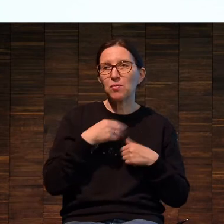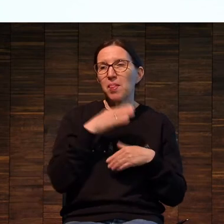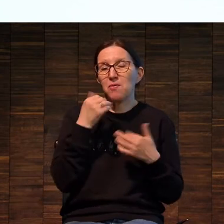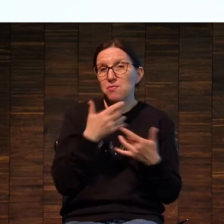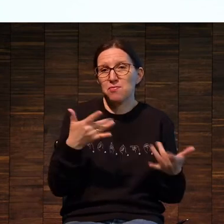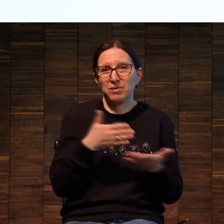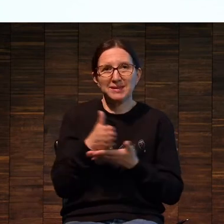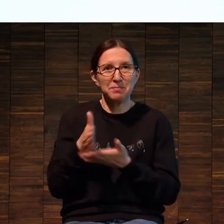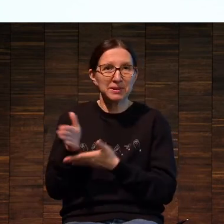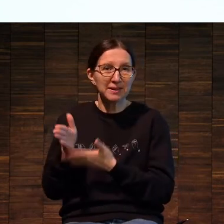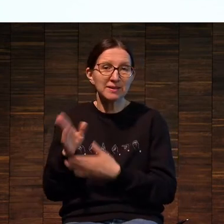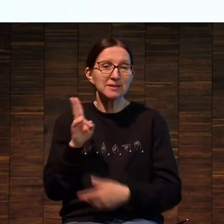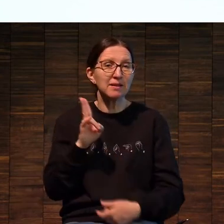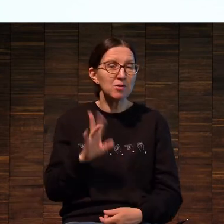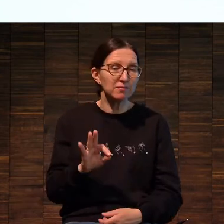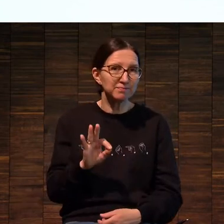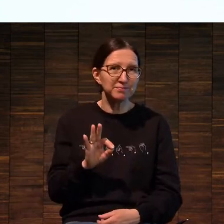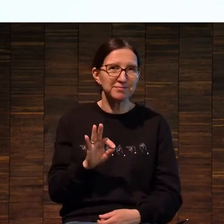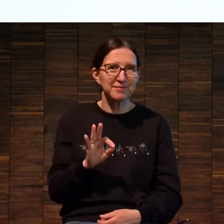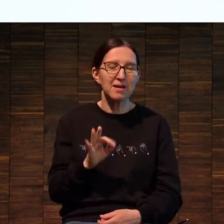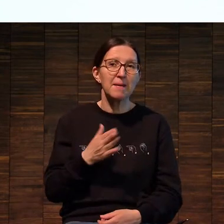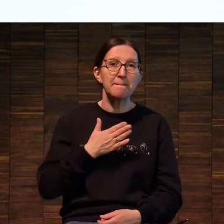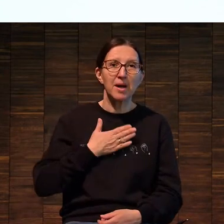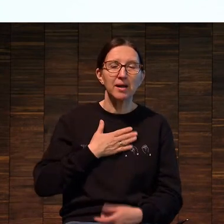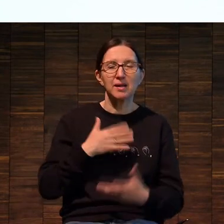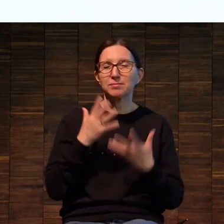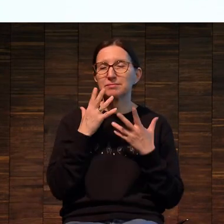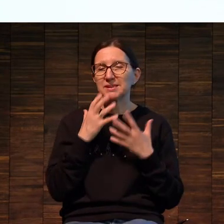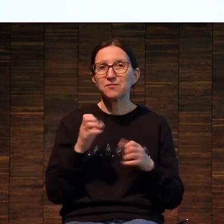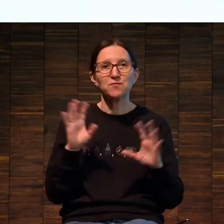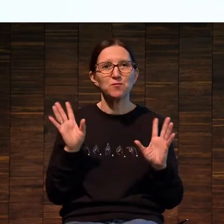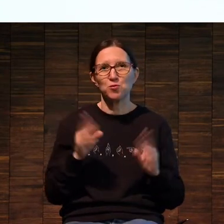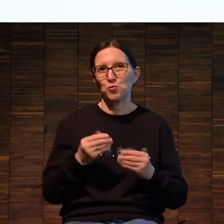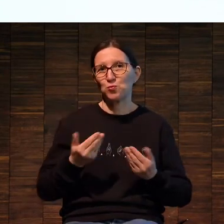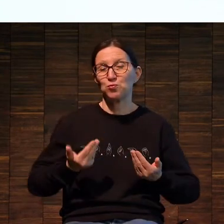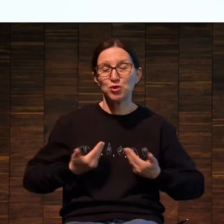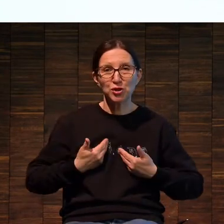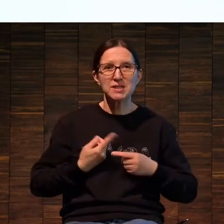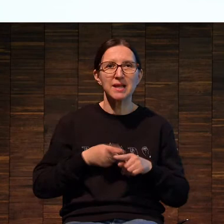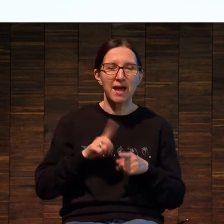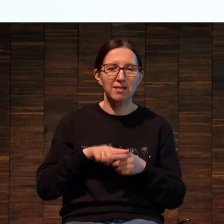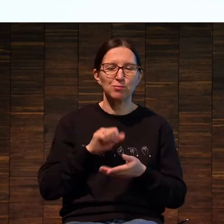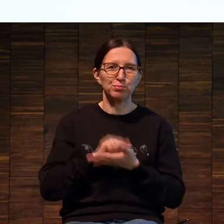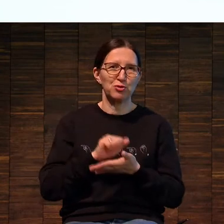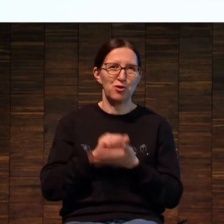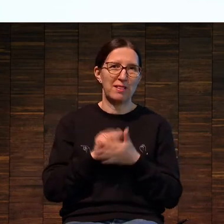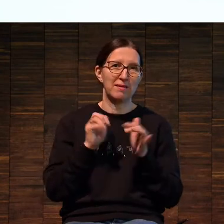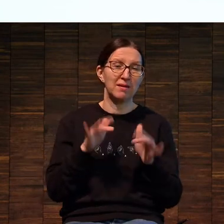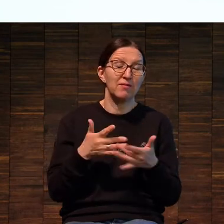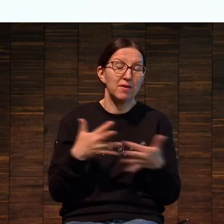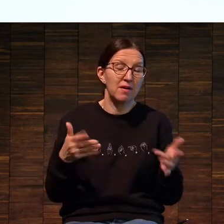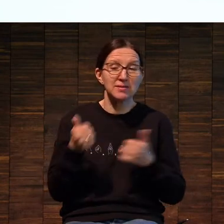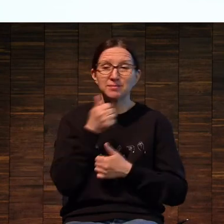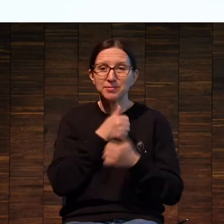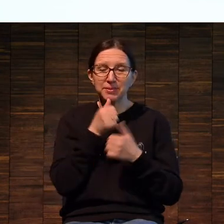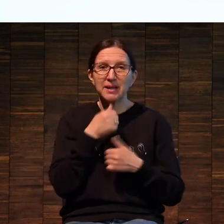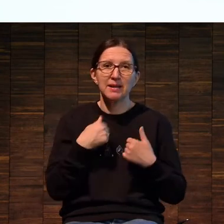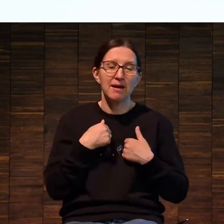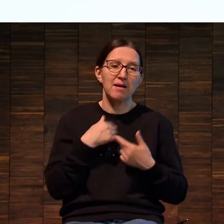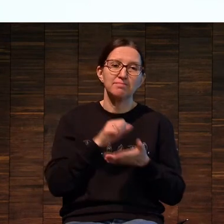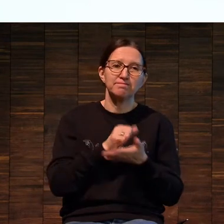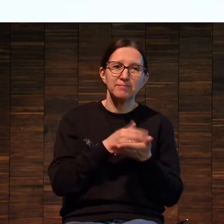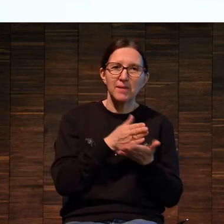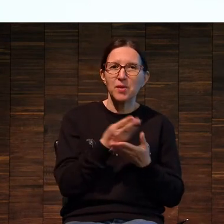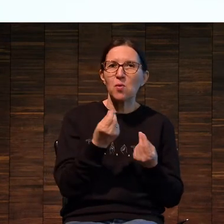ипостасей, но моей страстью всю жизнь является печатное дело в разных его проявлениях. Я занимался